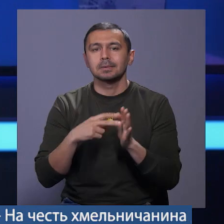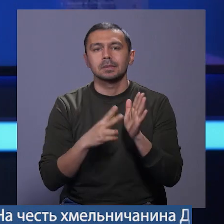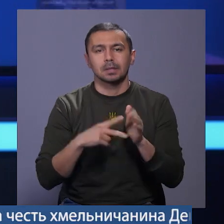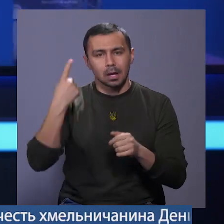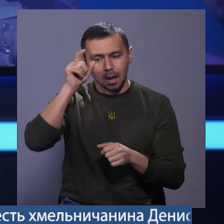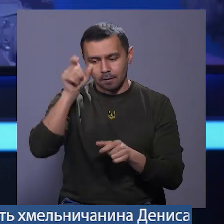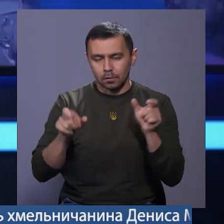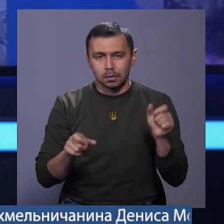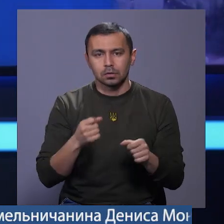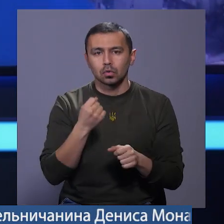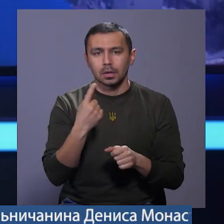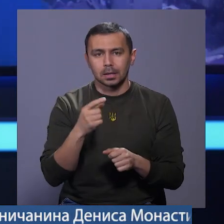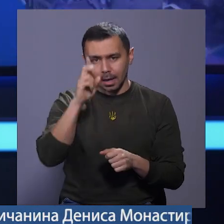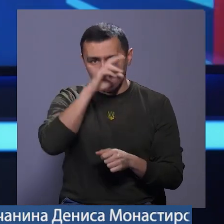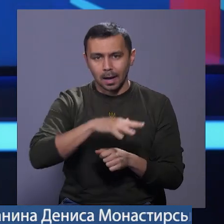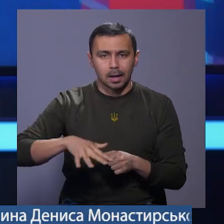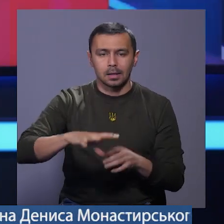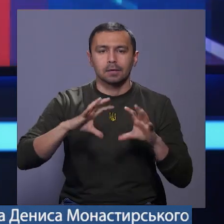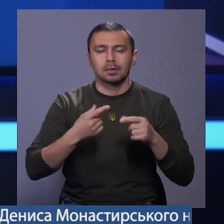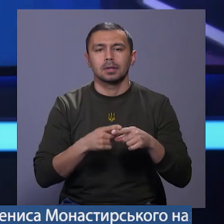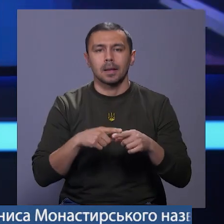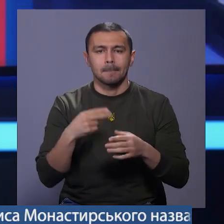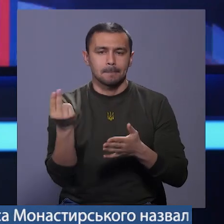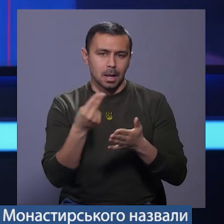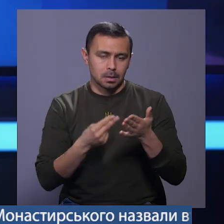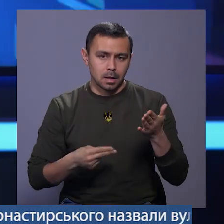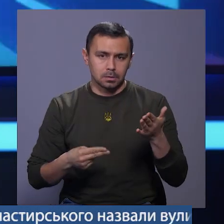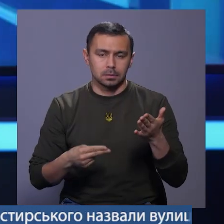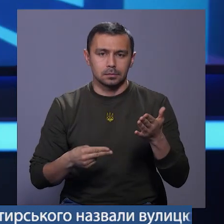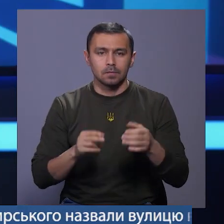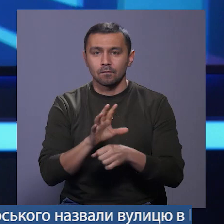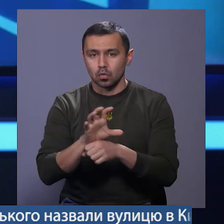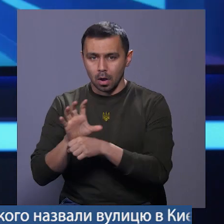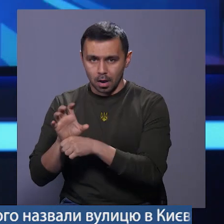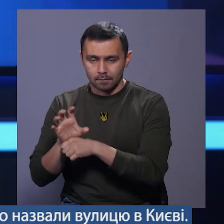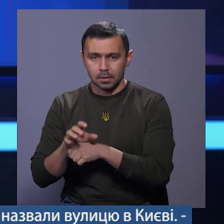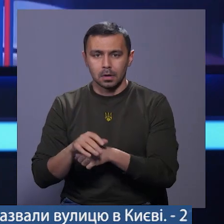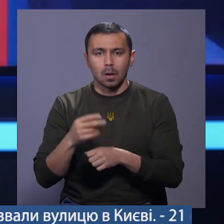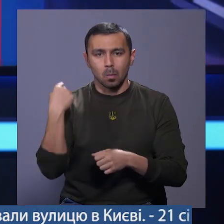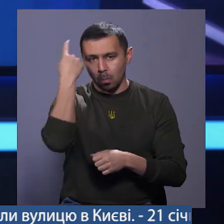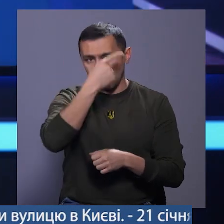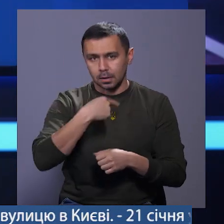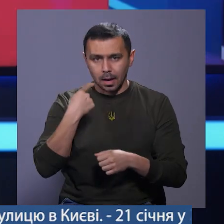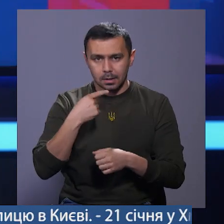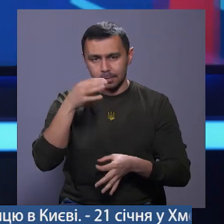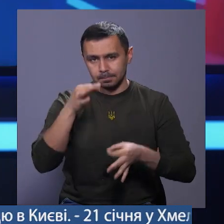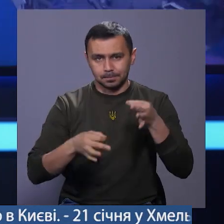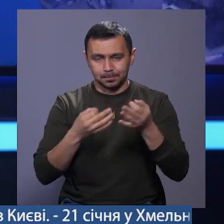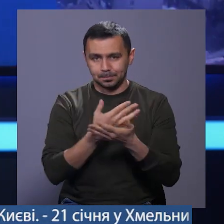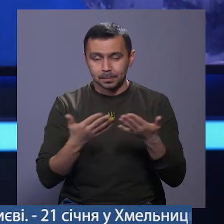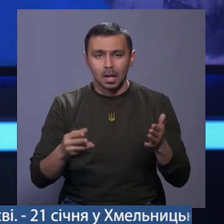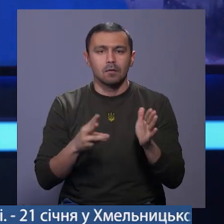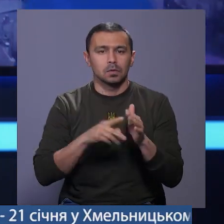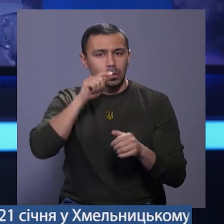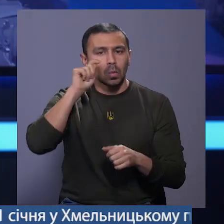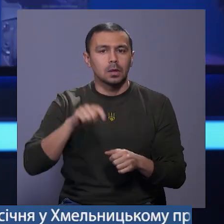авторів з 11 країн світу. Це пейзажі, концептуальна фотографія, портрети, натюрморти. А восьмеро